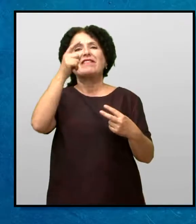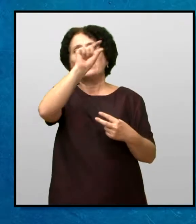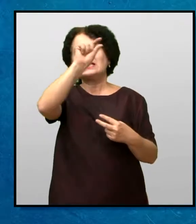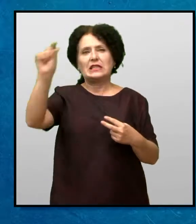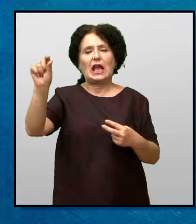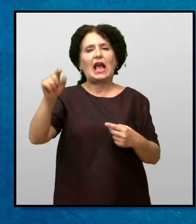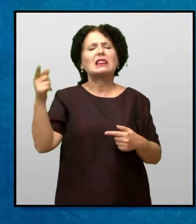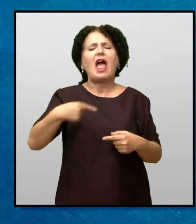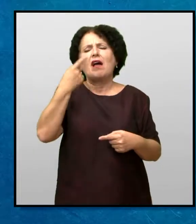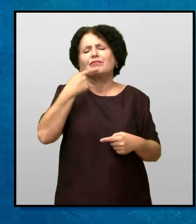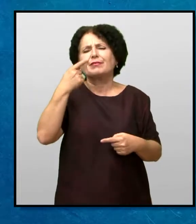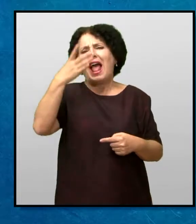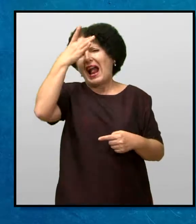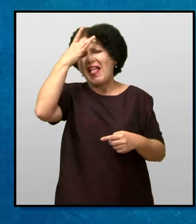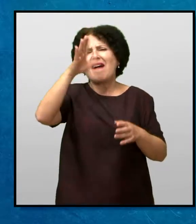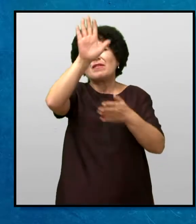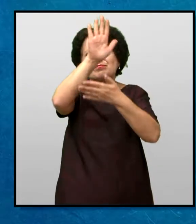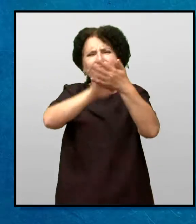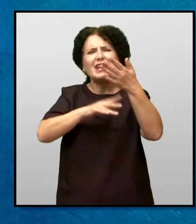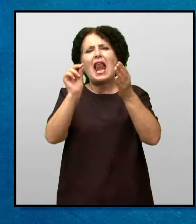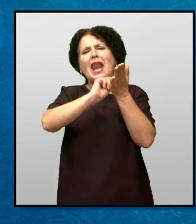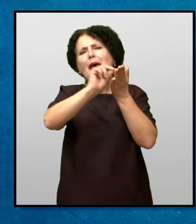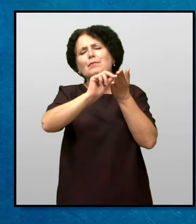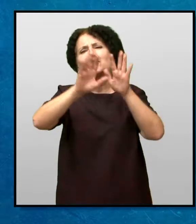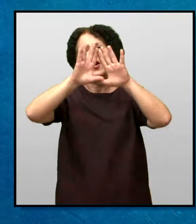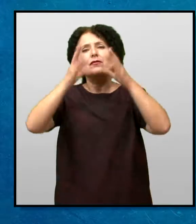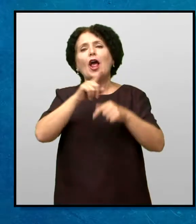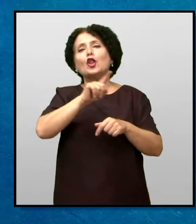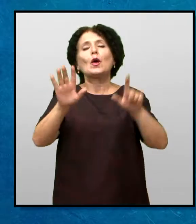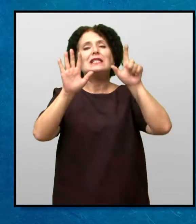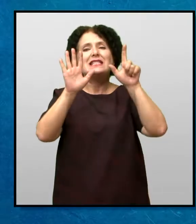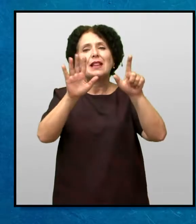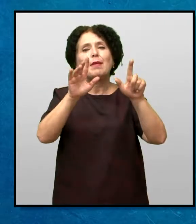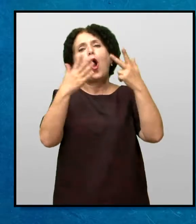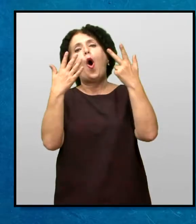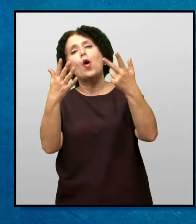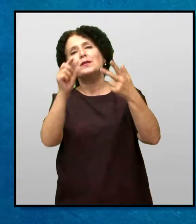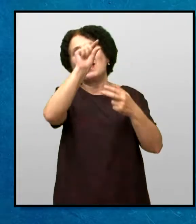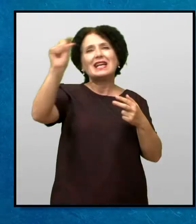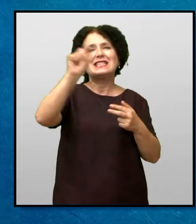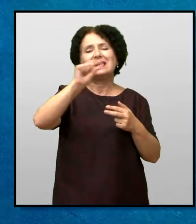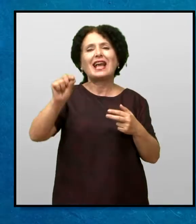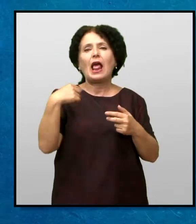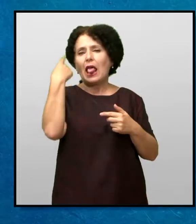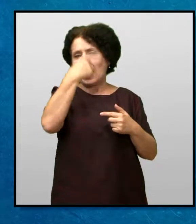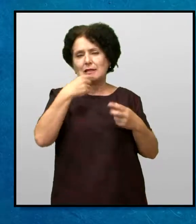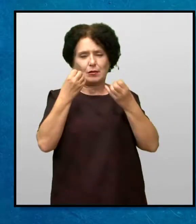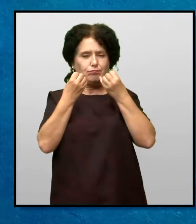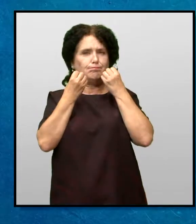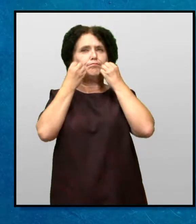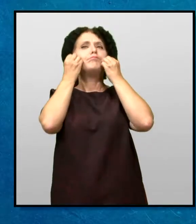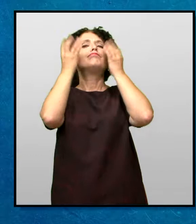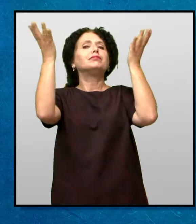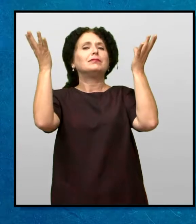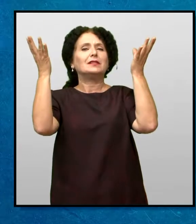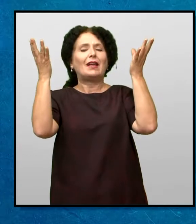стих Таа ја изрецитира целата глава Кога стигна до седмиот и осмиот стих Незинато лице светна